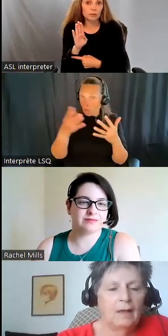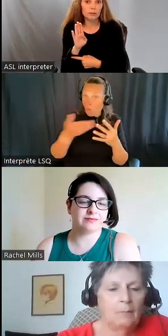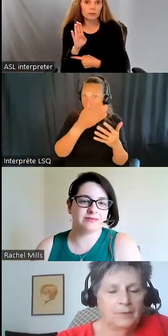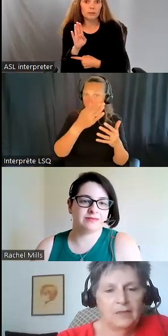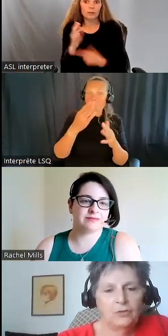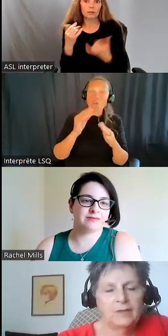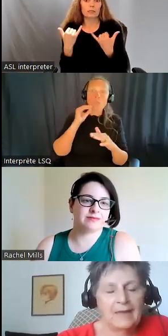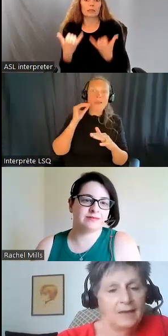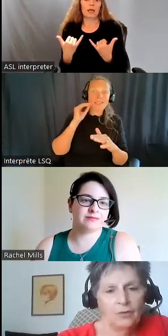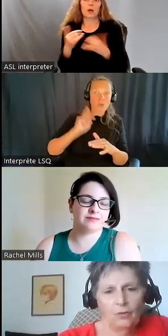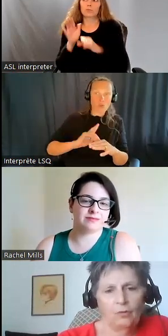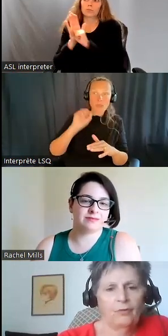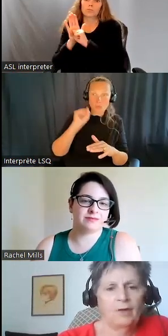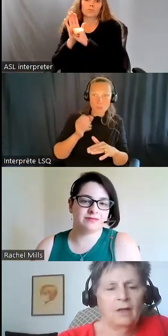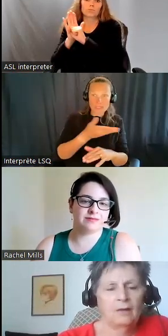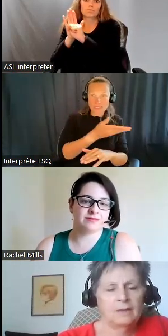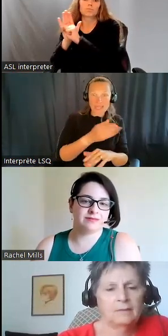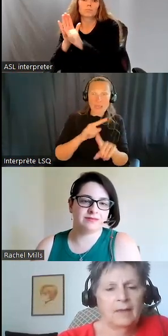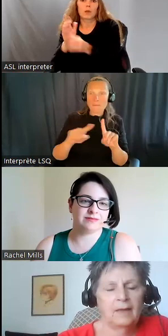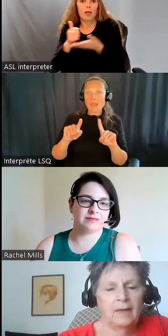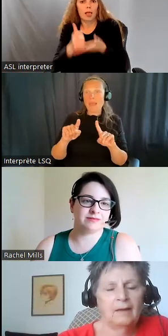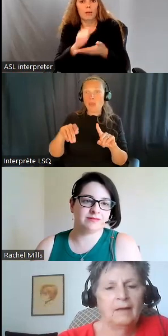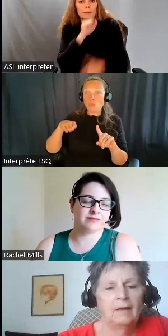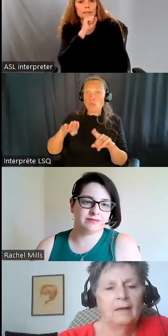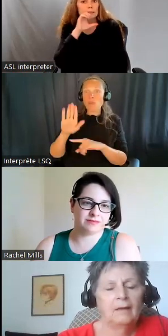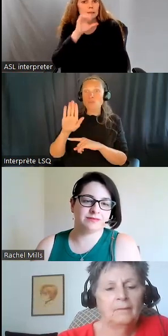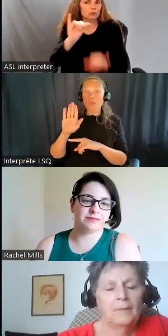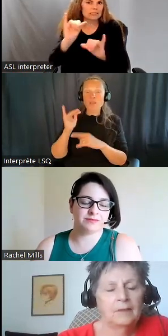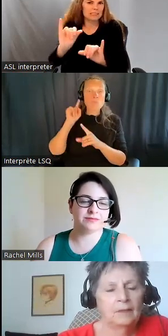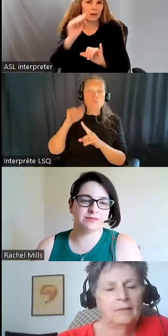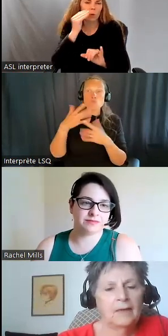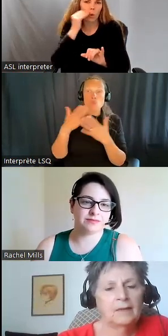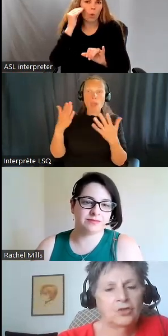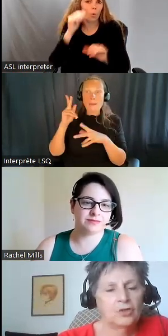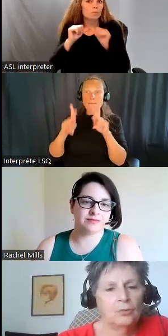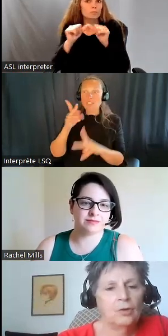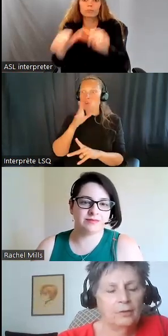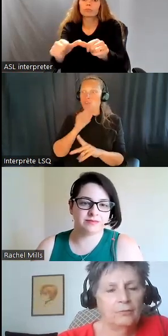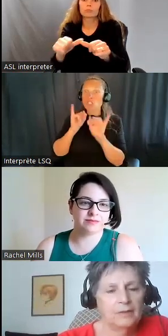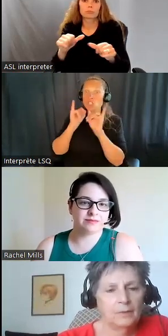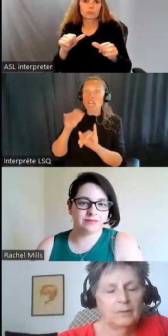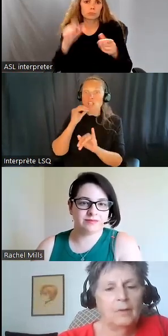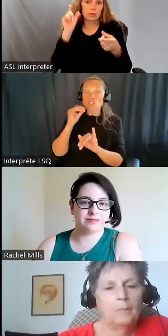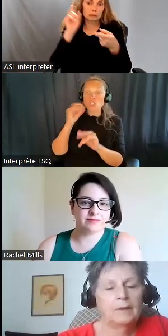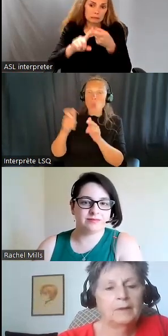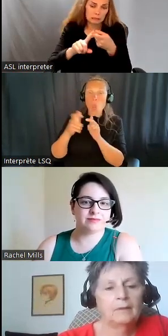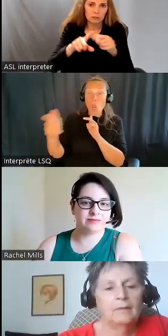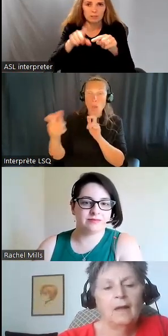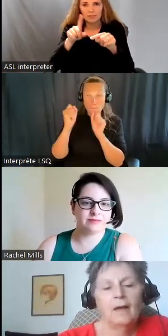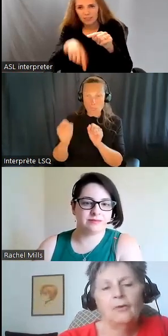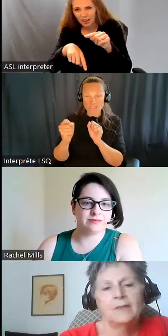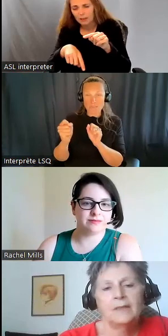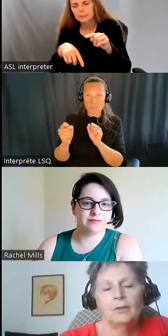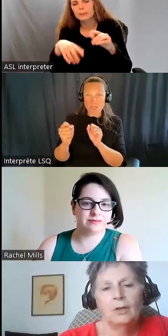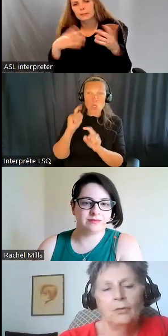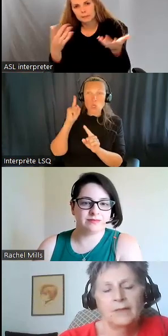il y a une grosse poussée à l'heure actuelle pour aider les personnes âgées à rester chez eux aussi longtemps que possible jusqu'à ce que